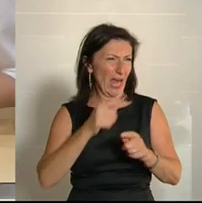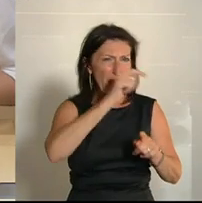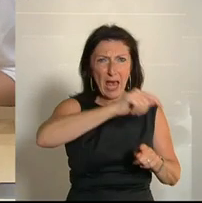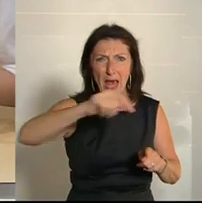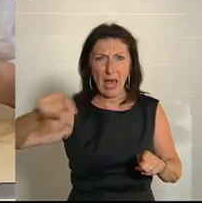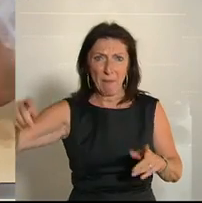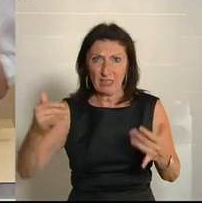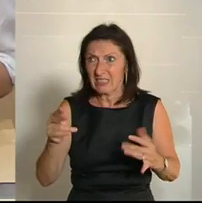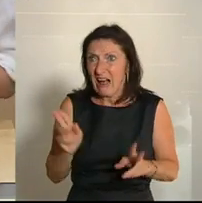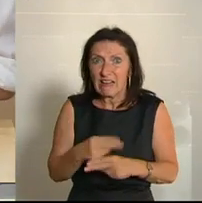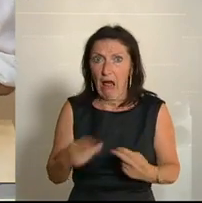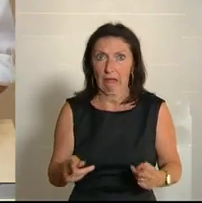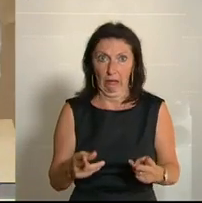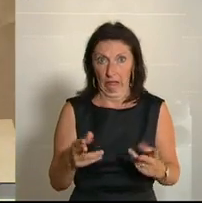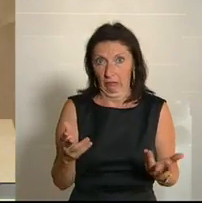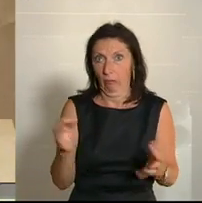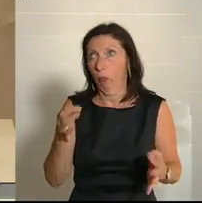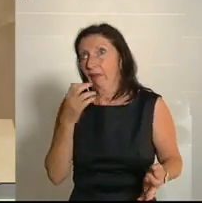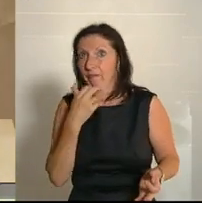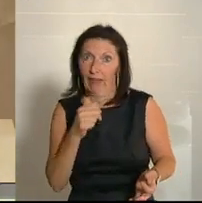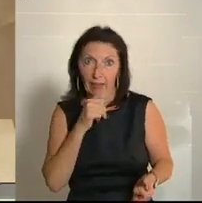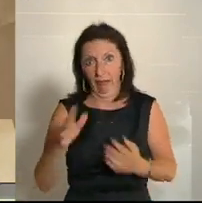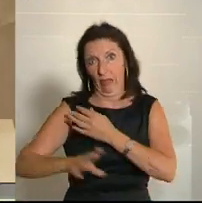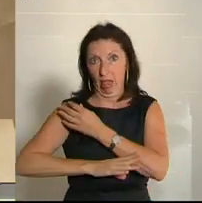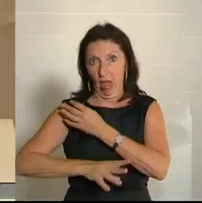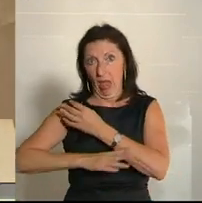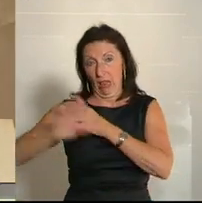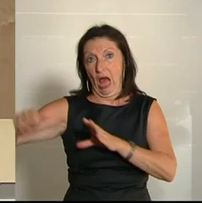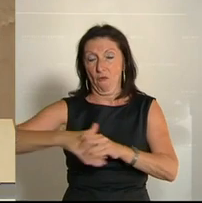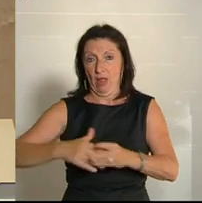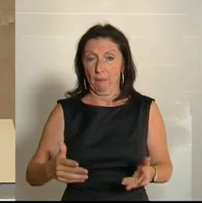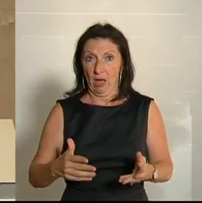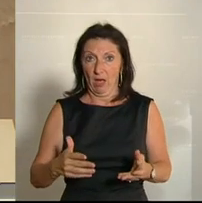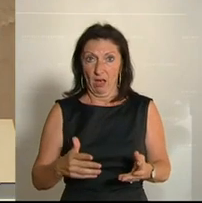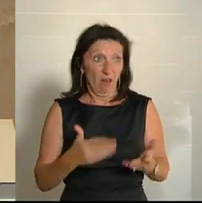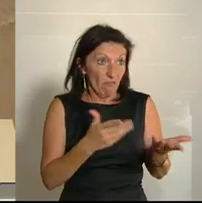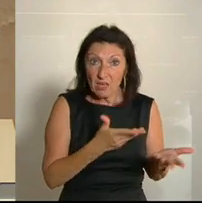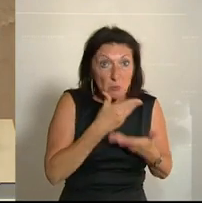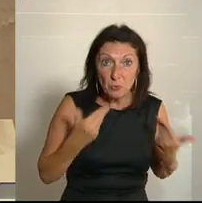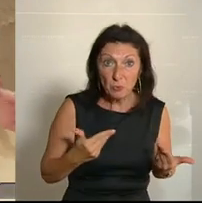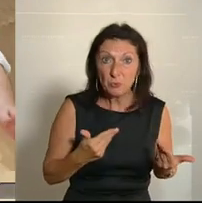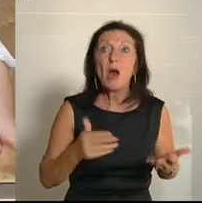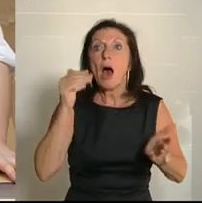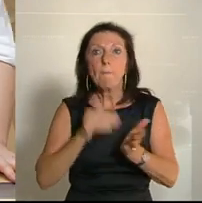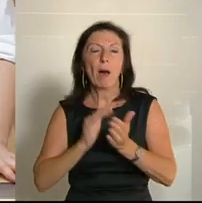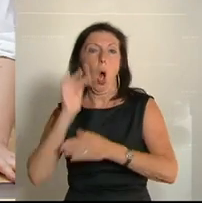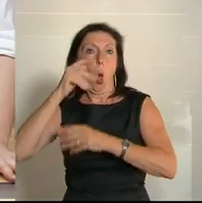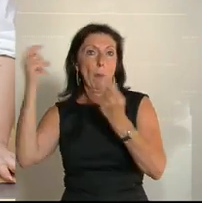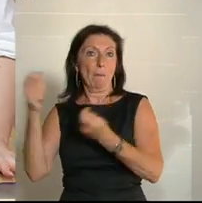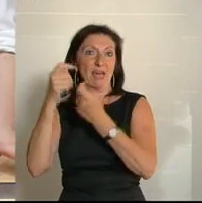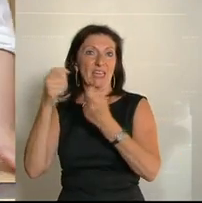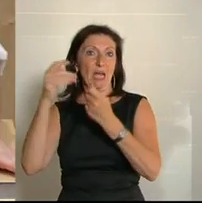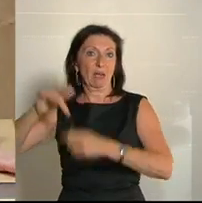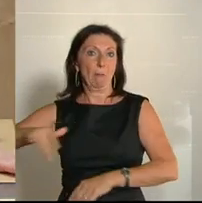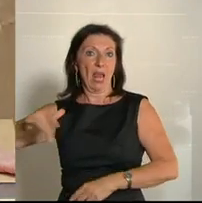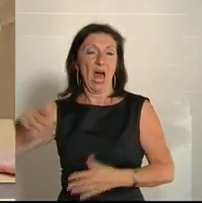oder wollen gerade, können wahrscheinlich gerade keine Lehrlinge aufnehmen. Und dann braucht es die überbetriebliche. Das ist das, was wir gefordert haben. Die Kollegin